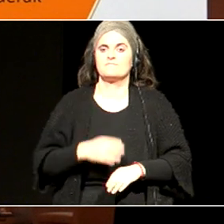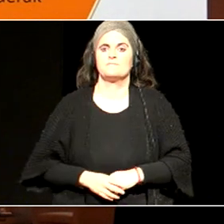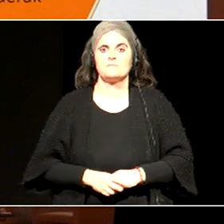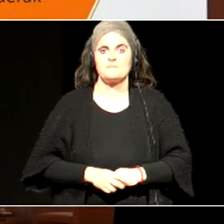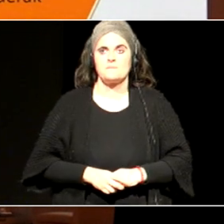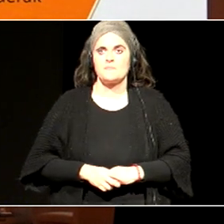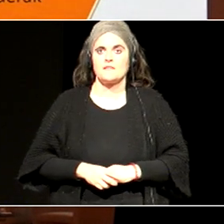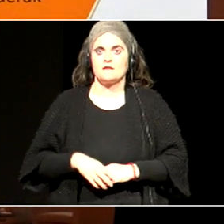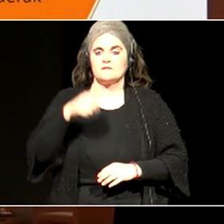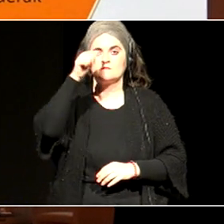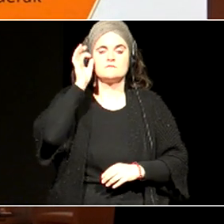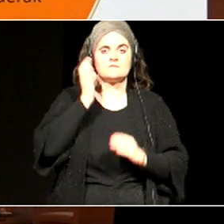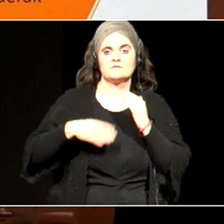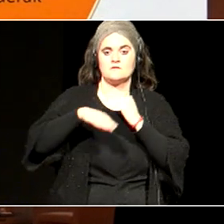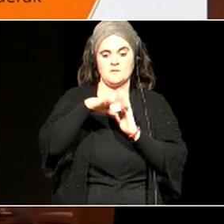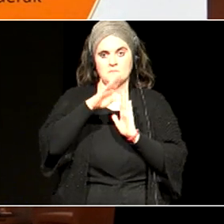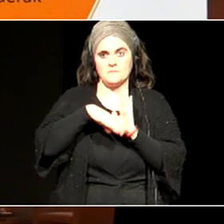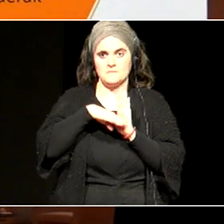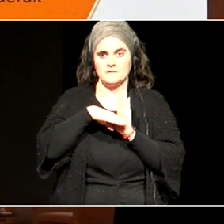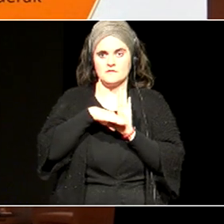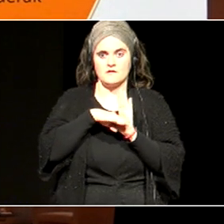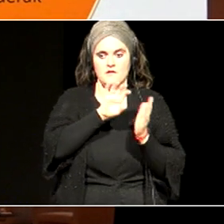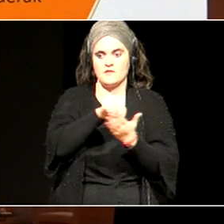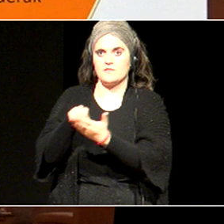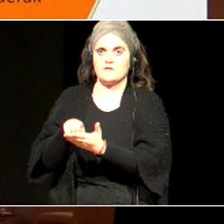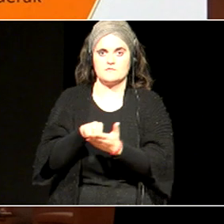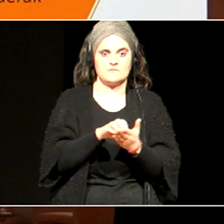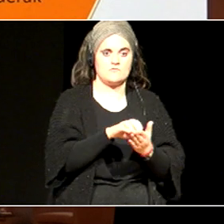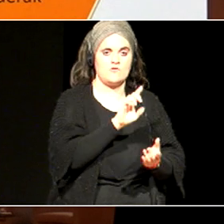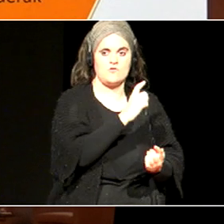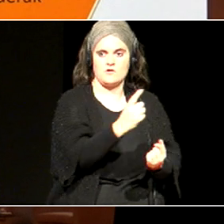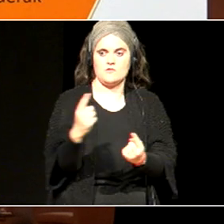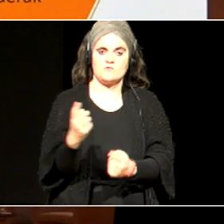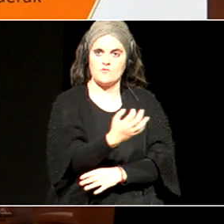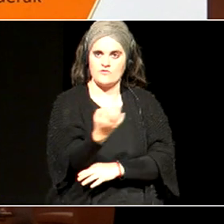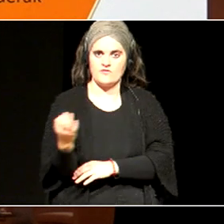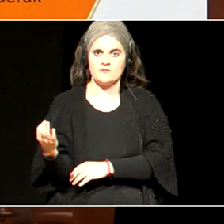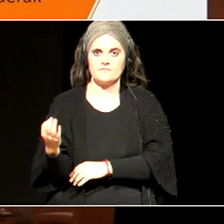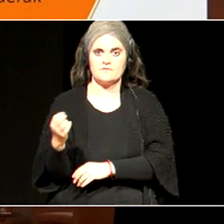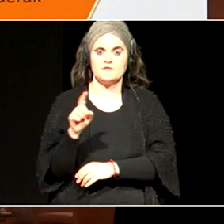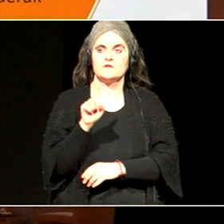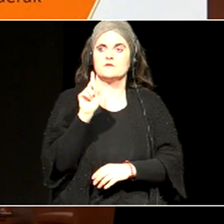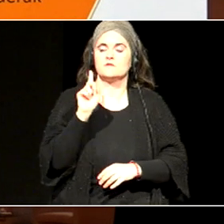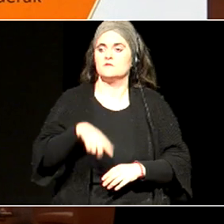Eskidetza plana bai, ikastetze bakoitzean, egon beharreko, eskidetza plana bai, deialdi baten,